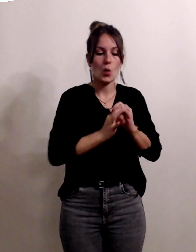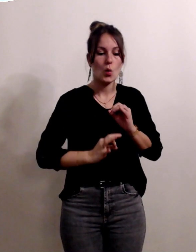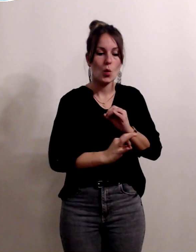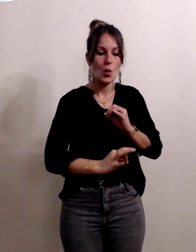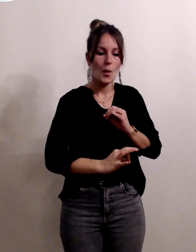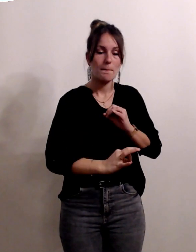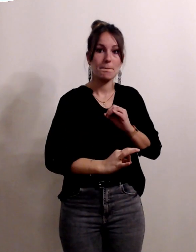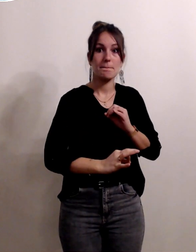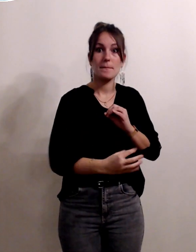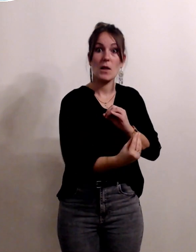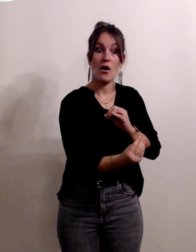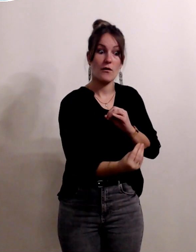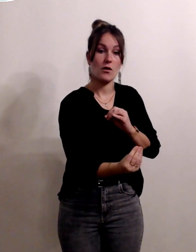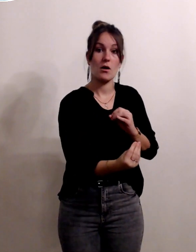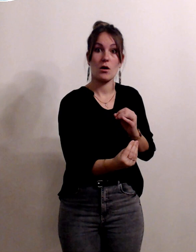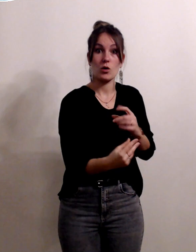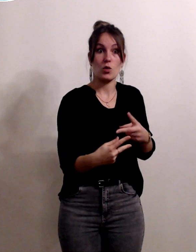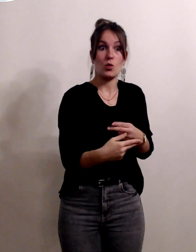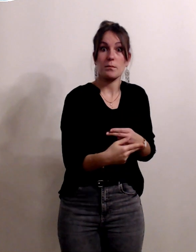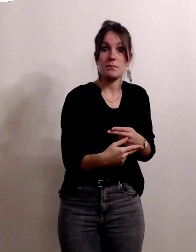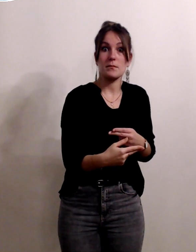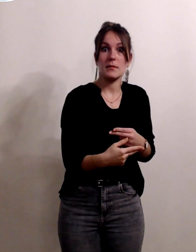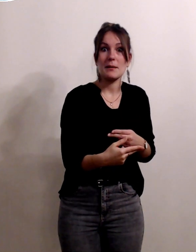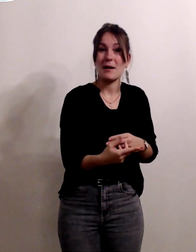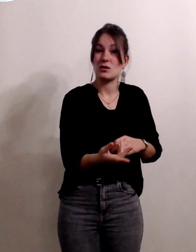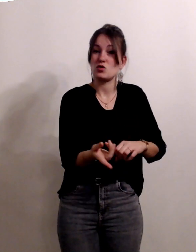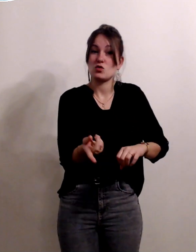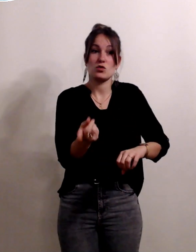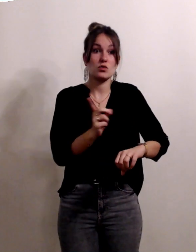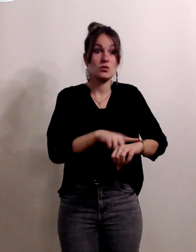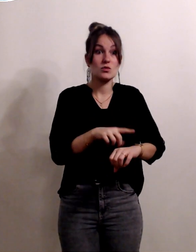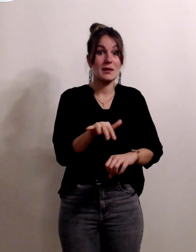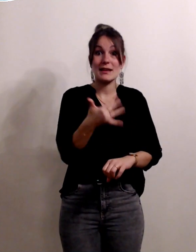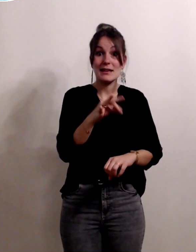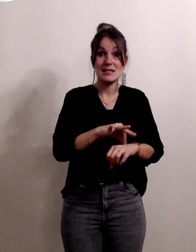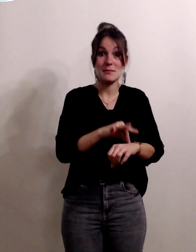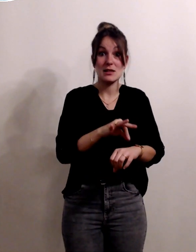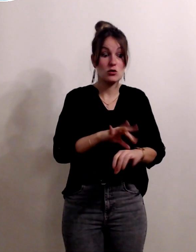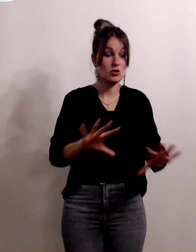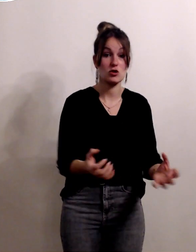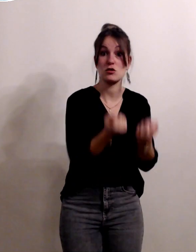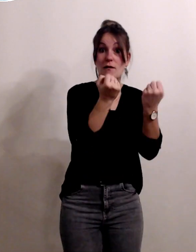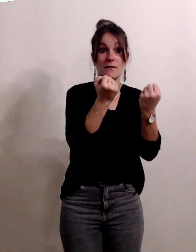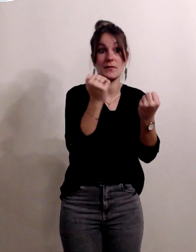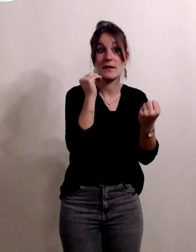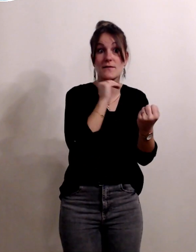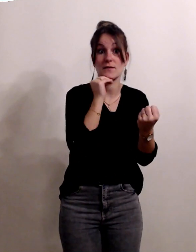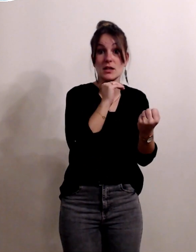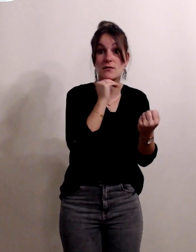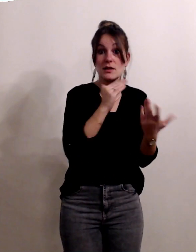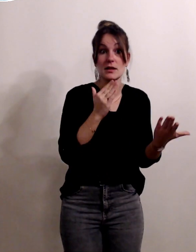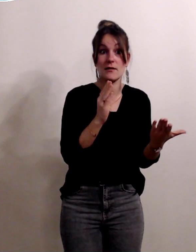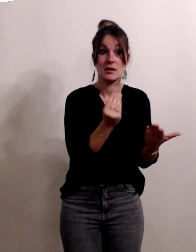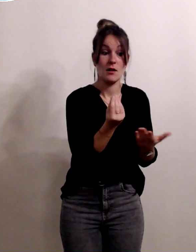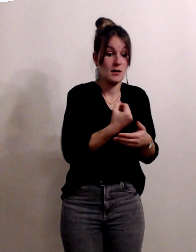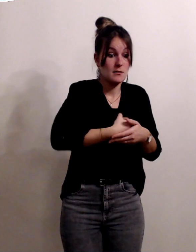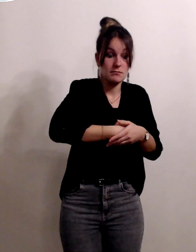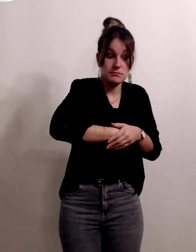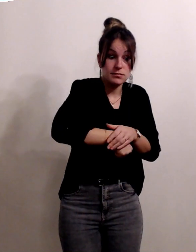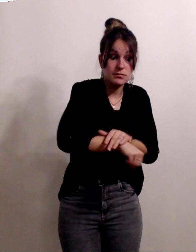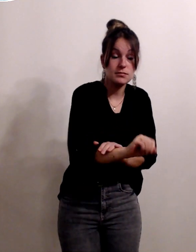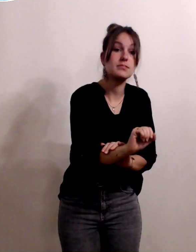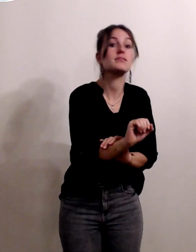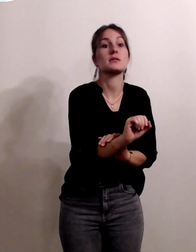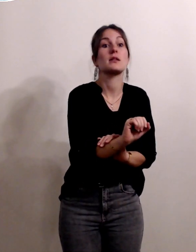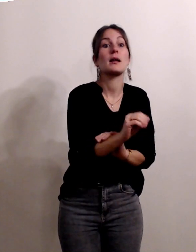le fœtus chez le futur enfant ça nécessite de réagir dans les 15 minutes c'est à dire qu'il faut que l'enfant soit né 15